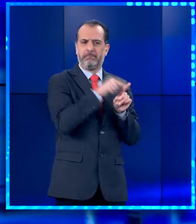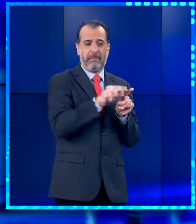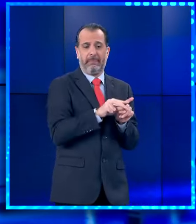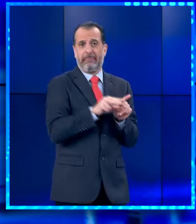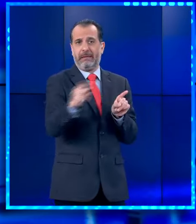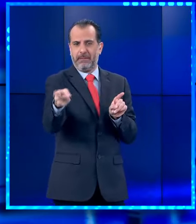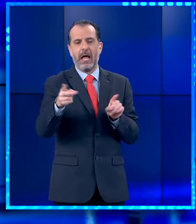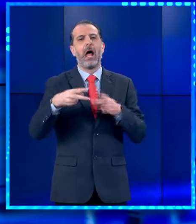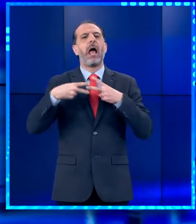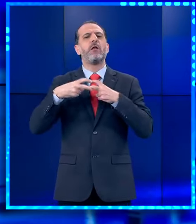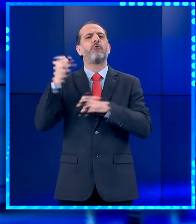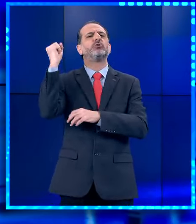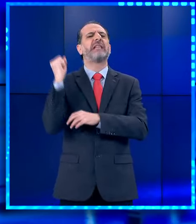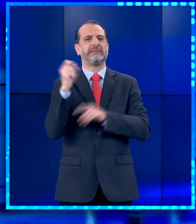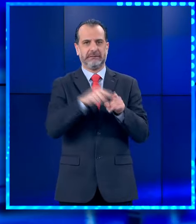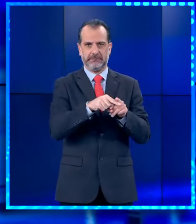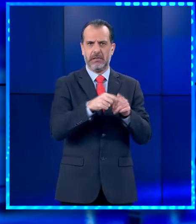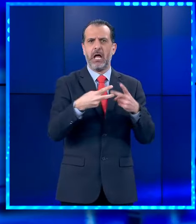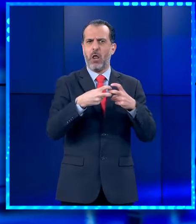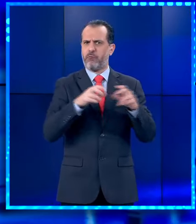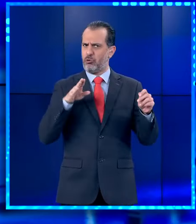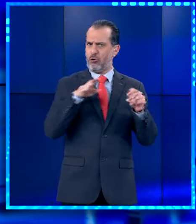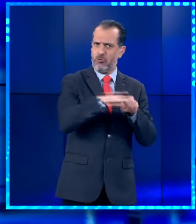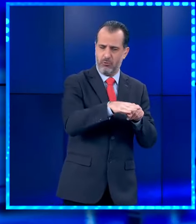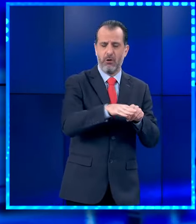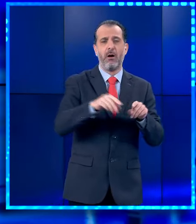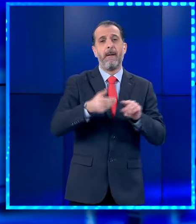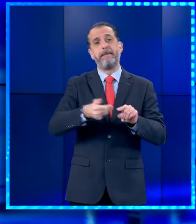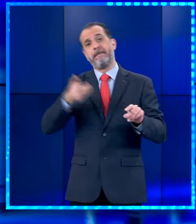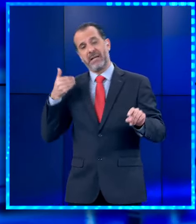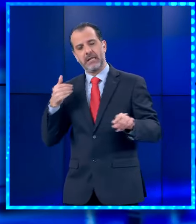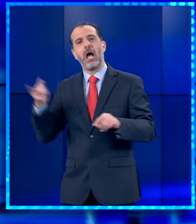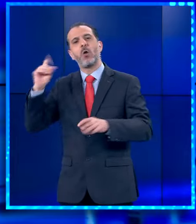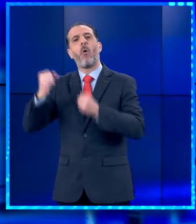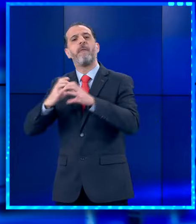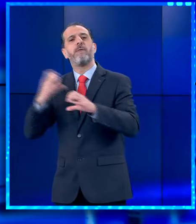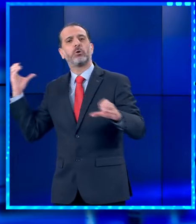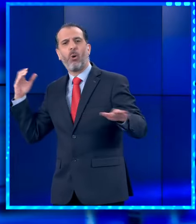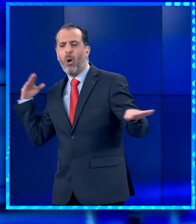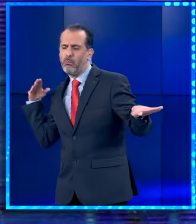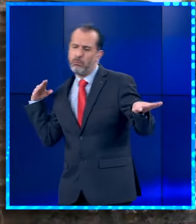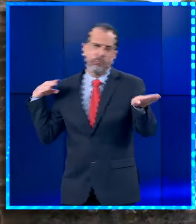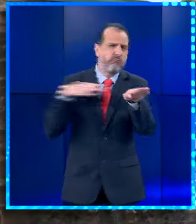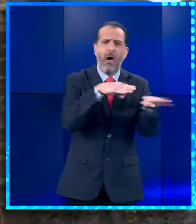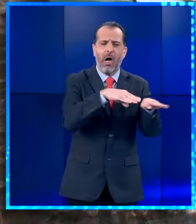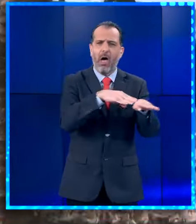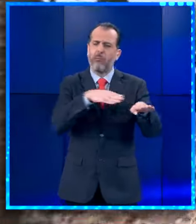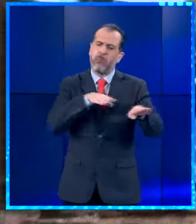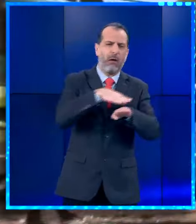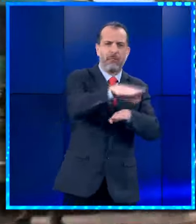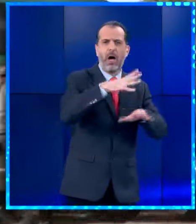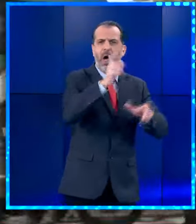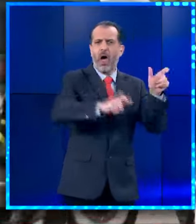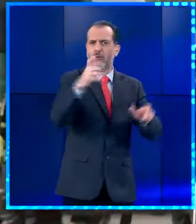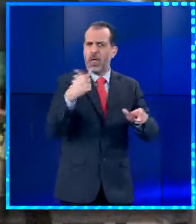Φορτηγό με ένοπλο οδηγό έπεσε σε στάση λεωφορείου αφού προηγουμένως είχε εμβολήσει σταματημένο λεωφορείο. Οπλισμένοι πολίτες